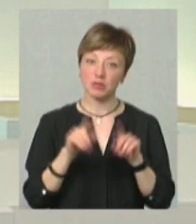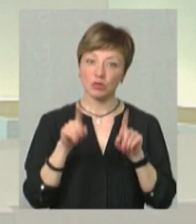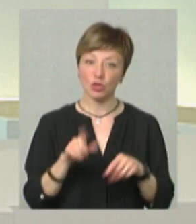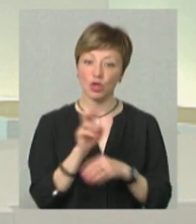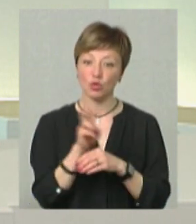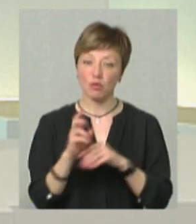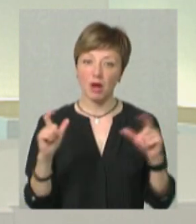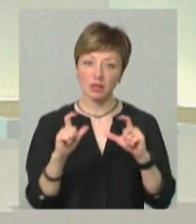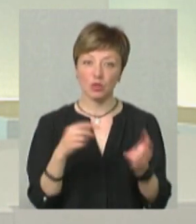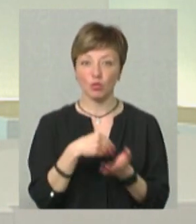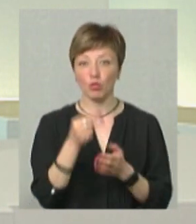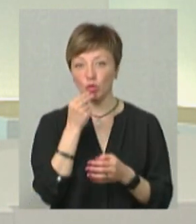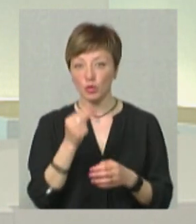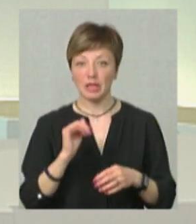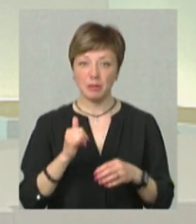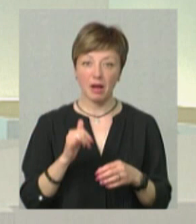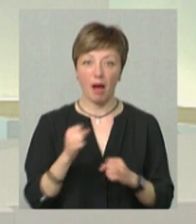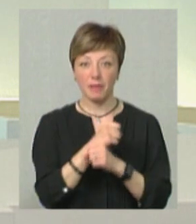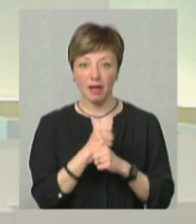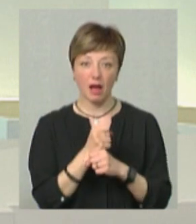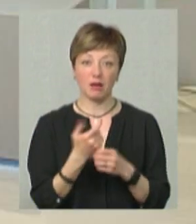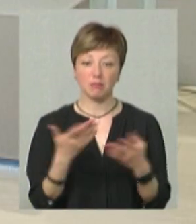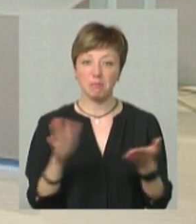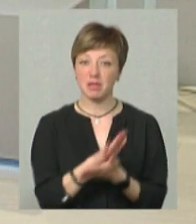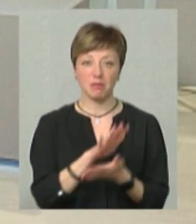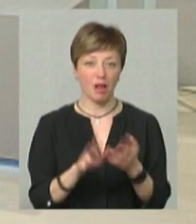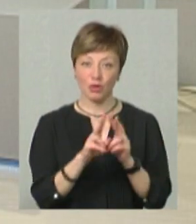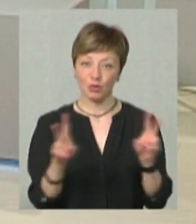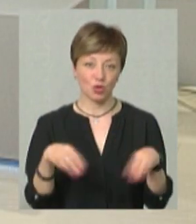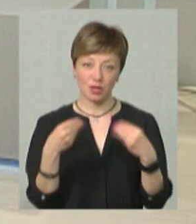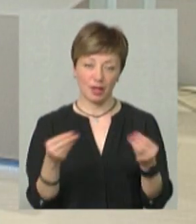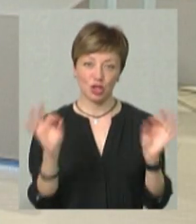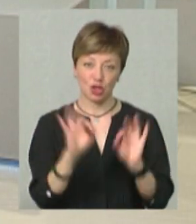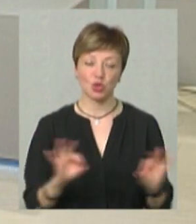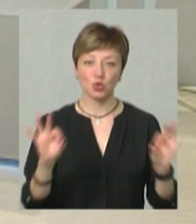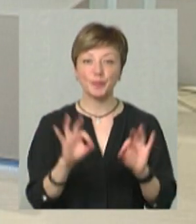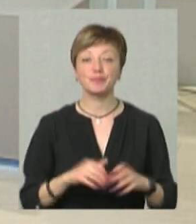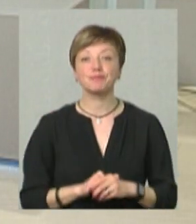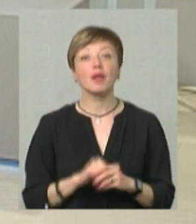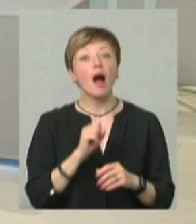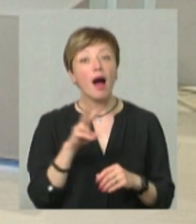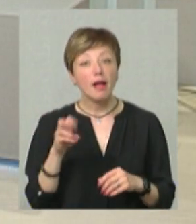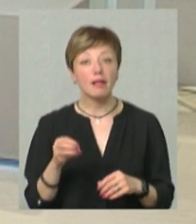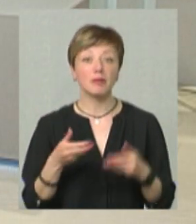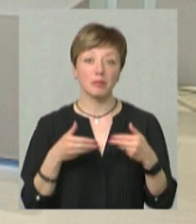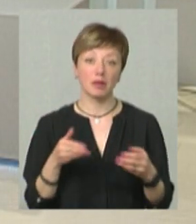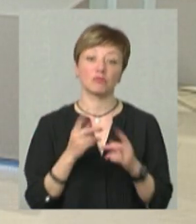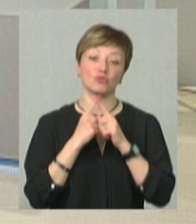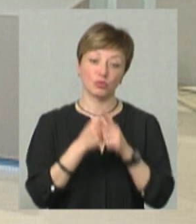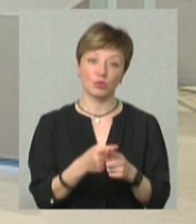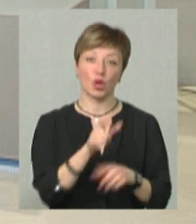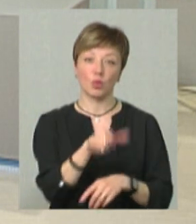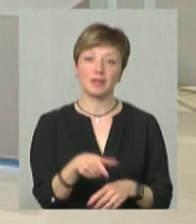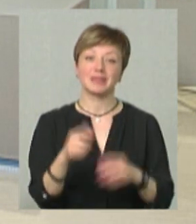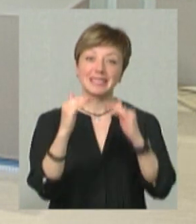йдуть в магазини, купують продукти, заправляються, аптека, їм безплатно там ніхто нічого не дає. Але ми пішли людям на зустріч і